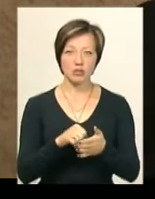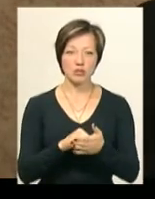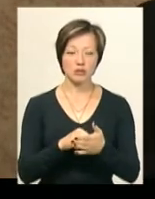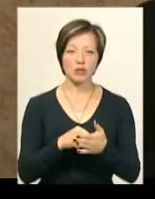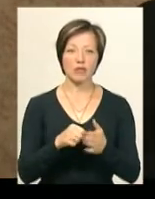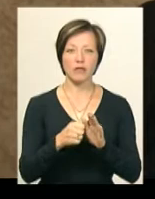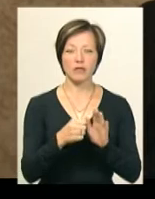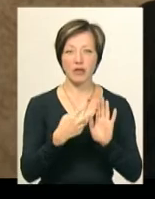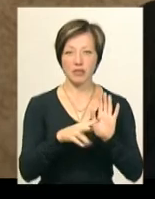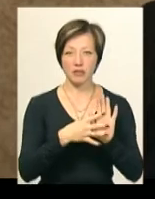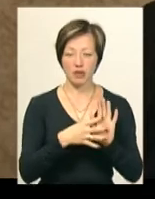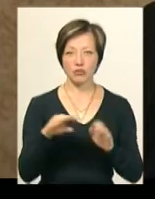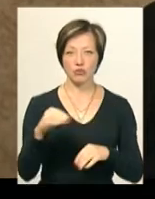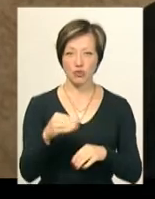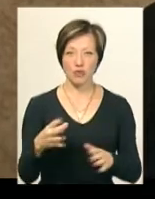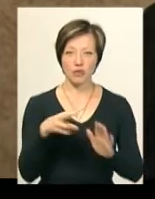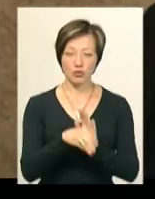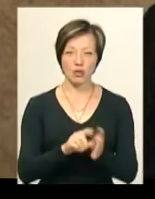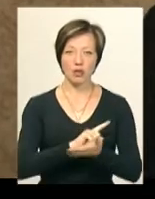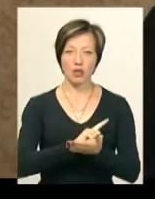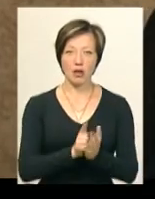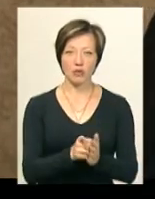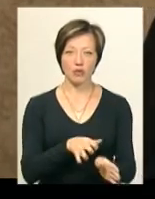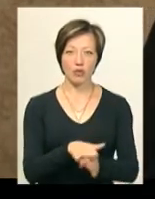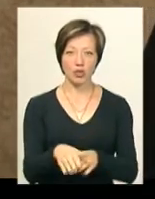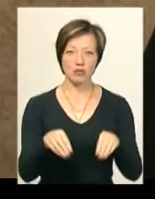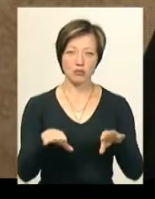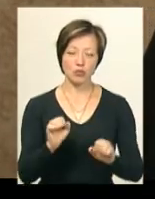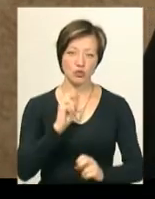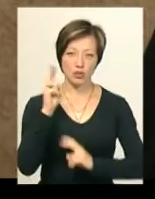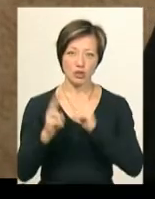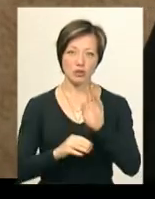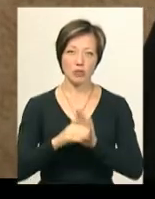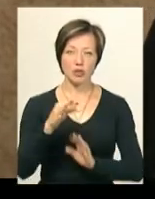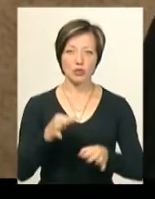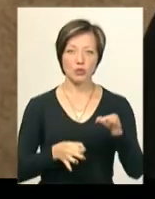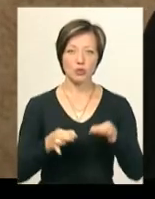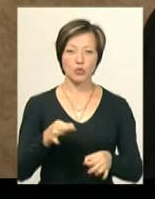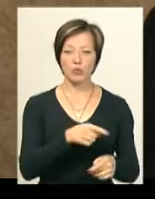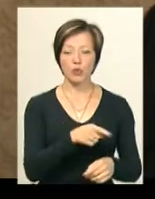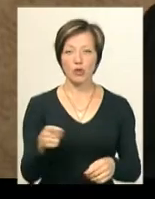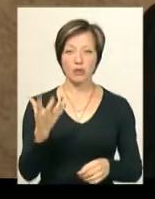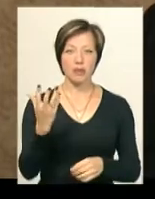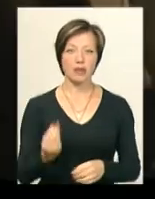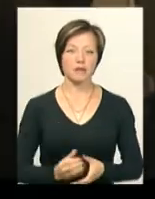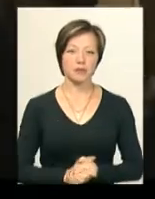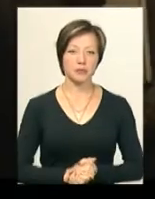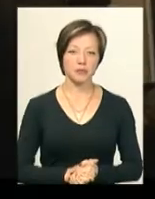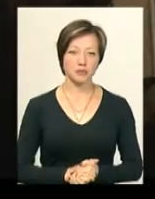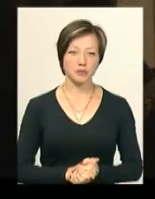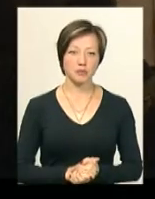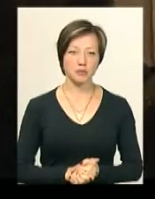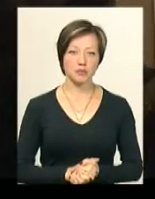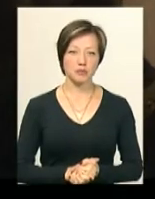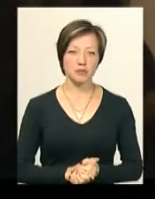року вкручну, підрягання негайному виконанню після вголошення може бути скажено до поліції суду Хмельницької області протягом 5 днів з нею вголошення. Ірина